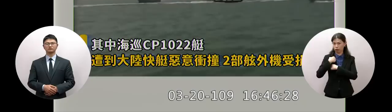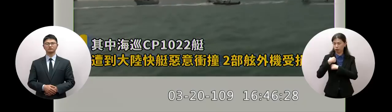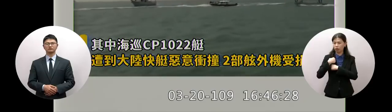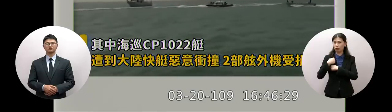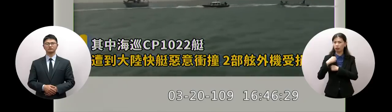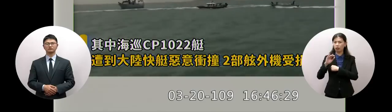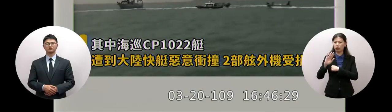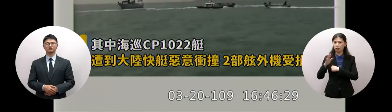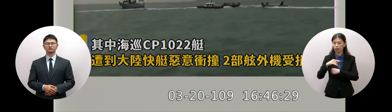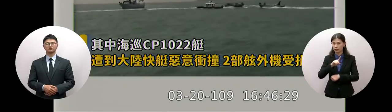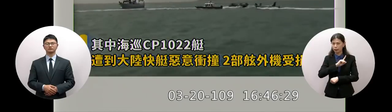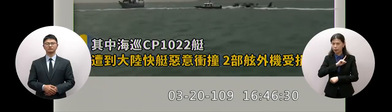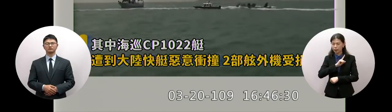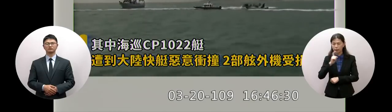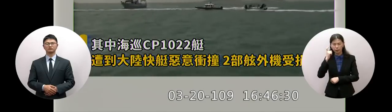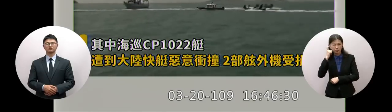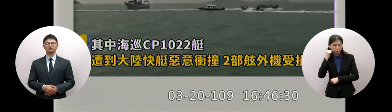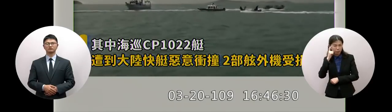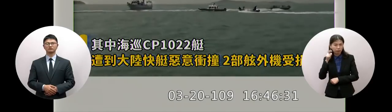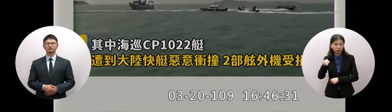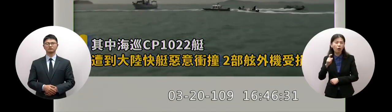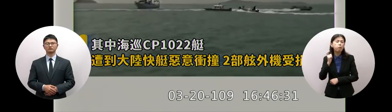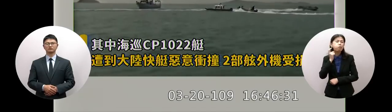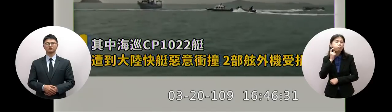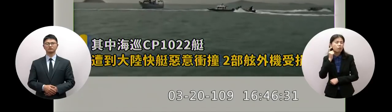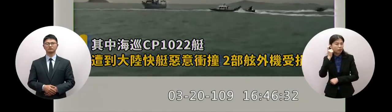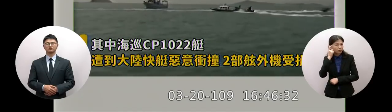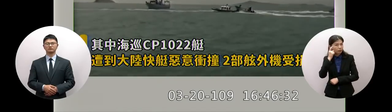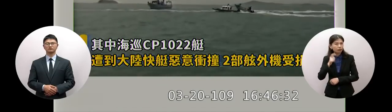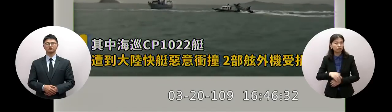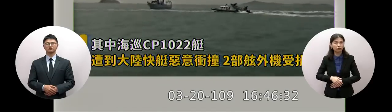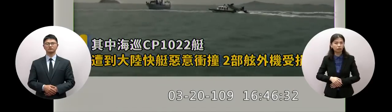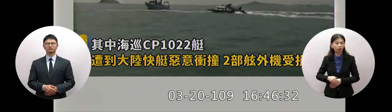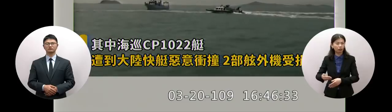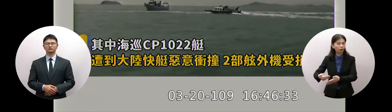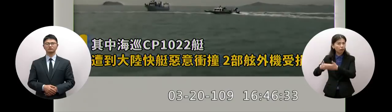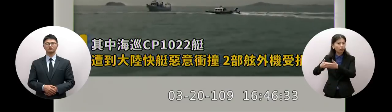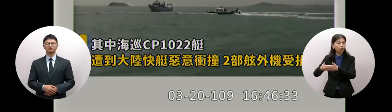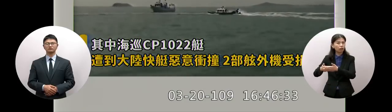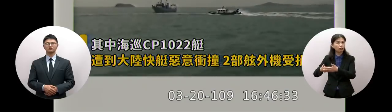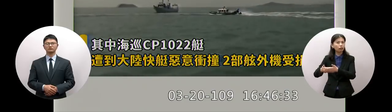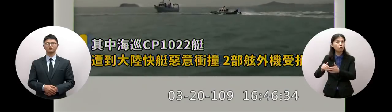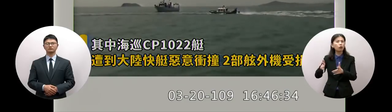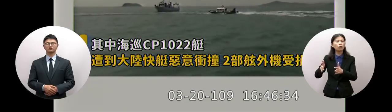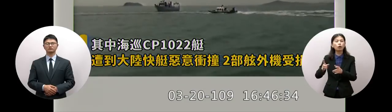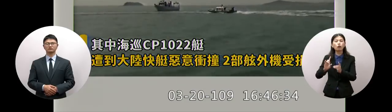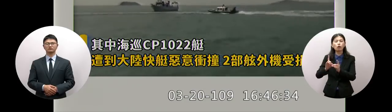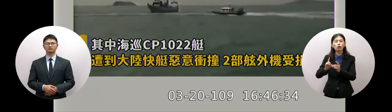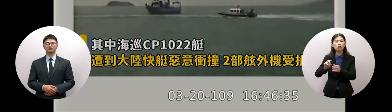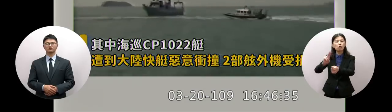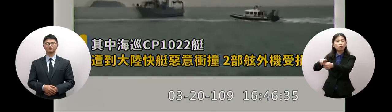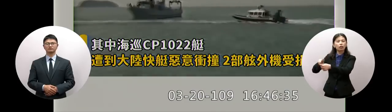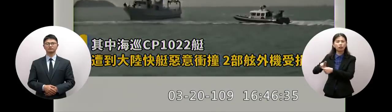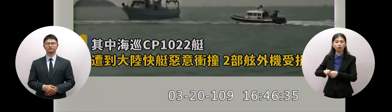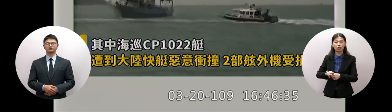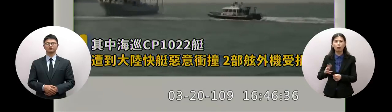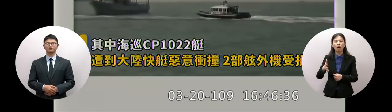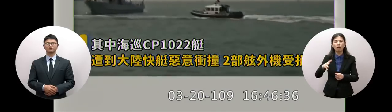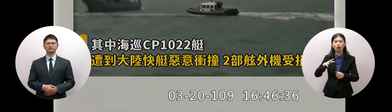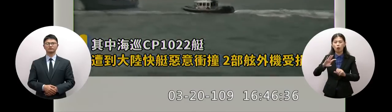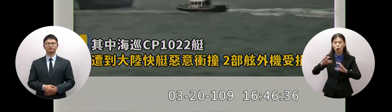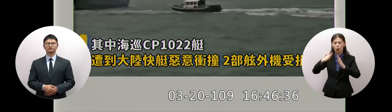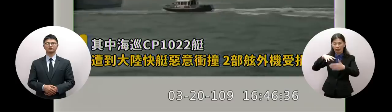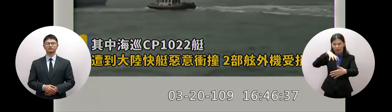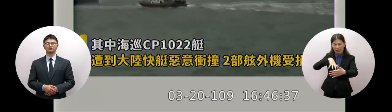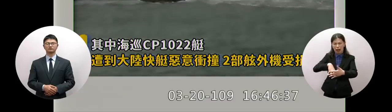可這兩件事把合併在一起我假想一個狀態中共為什麼要對外鬧事它內部壓力沒辦法處理